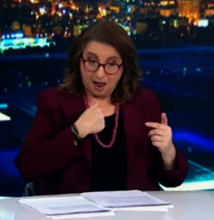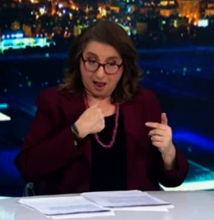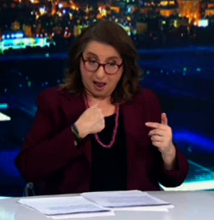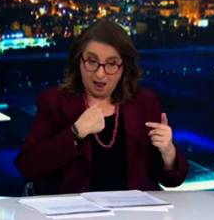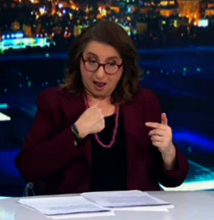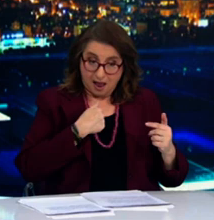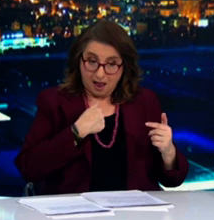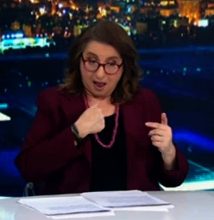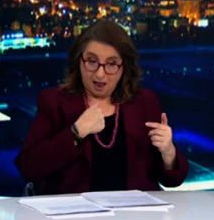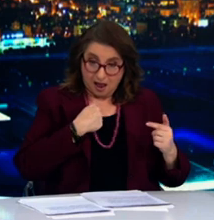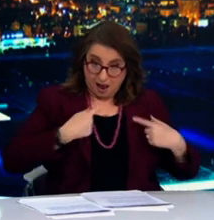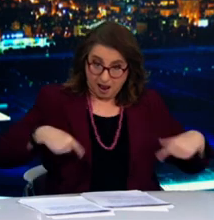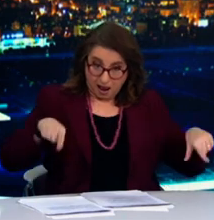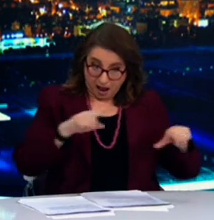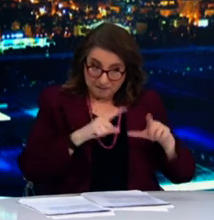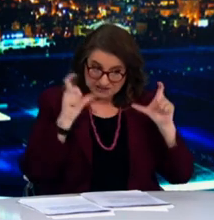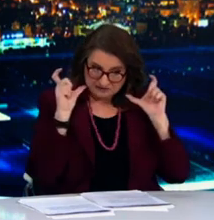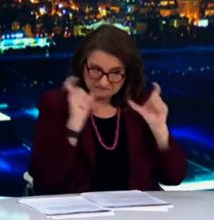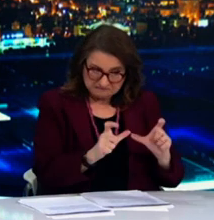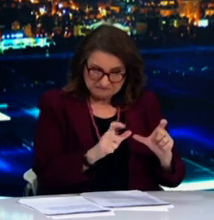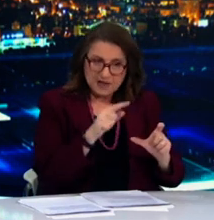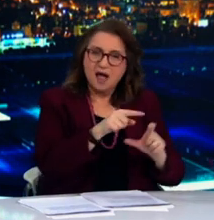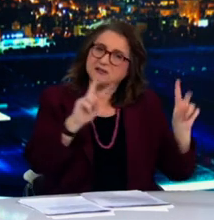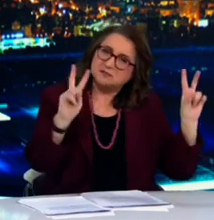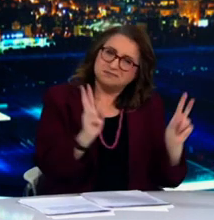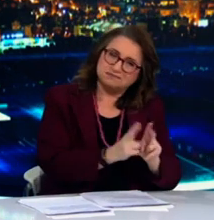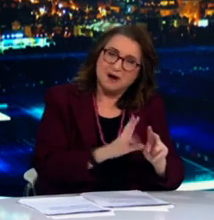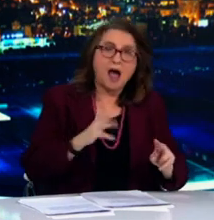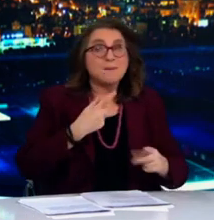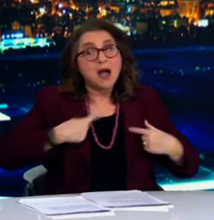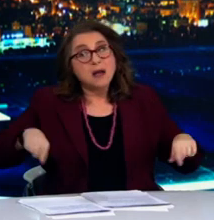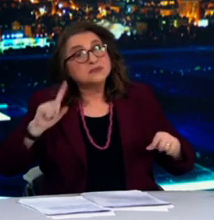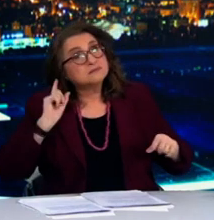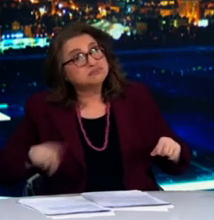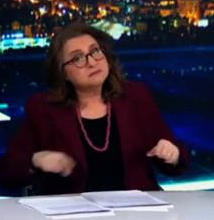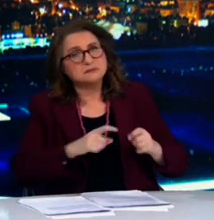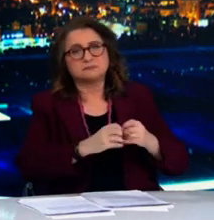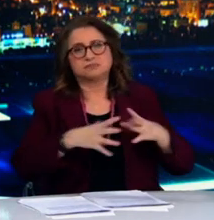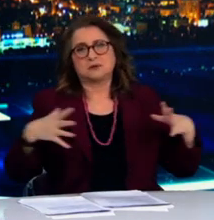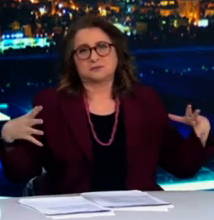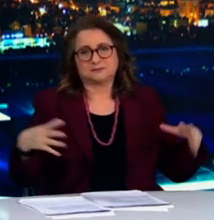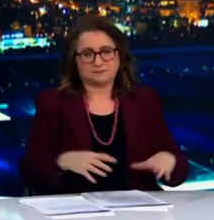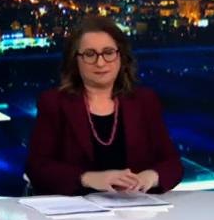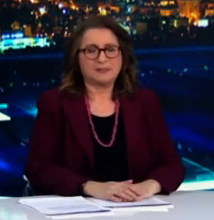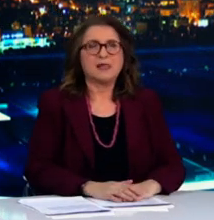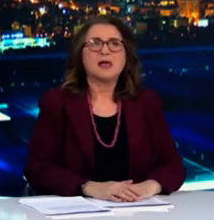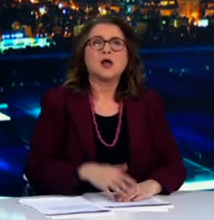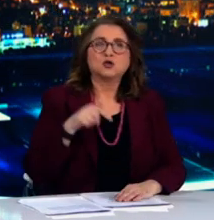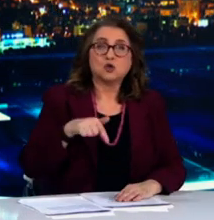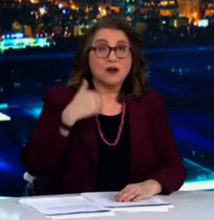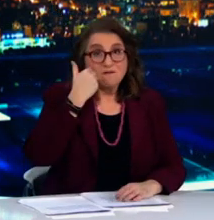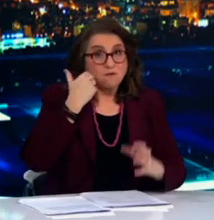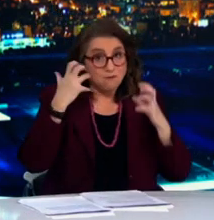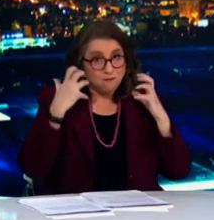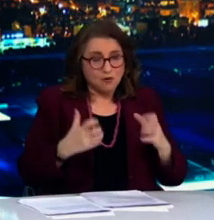Η άρτηση υγειονομικής ασφάλειας και προστασίας διαμορφώνεται ως εξής. Στο επίπεδο πολύ αυξημένου κινδύνου, στο βαθύ κόκκινο, βρίσκονται πλέον